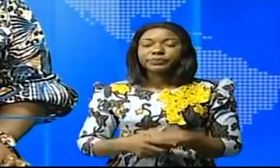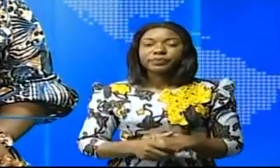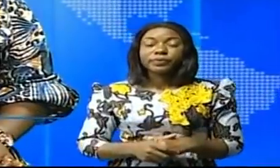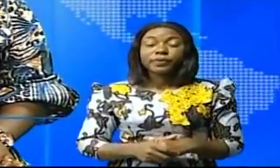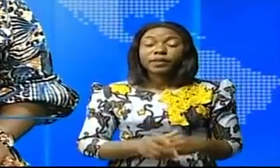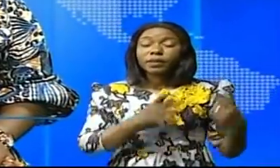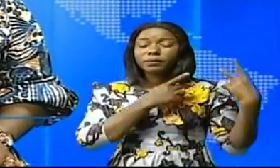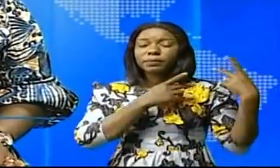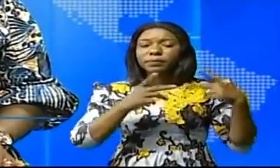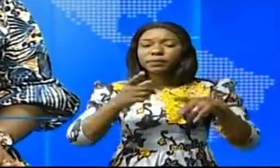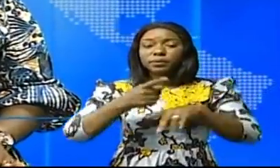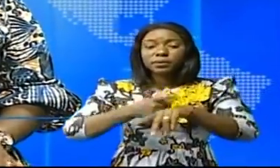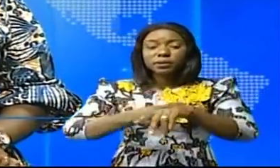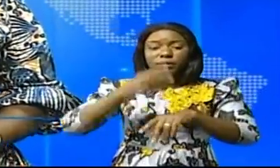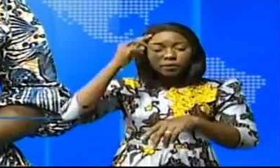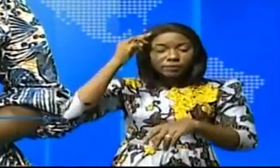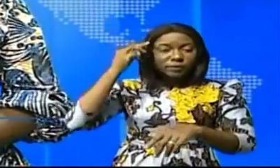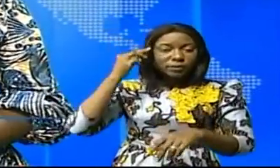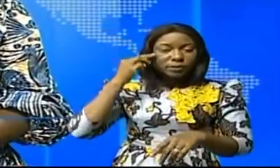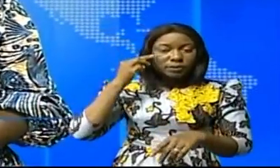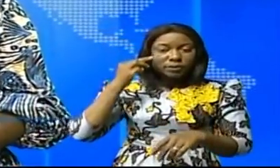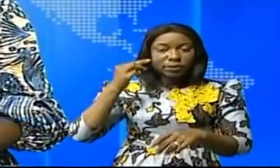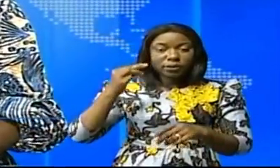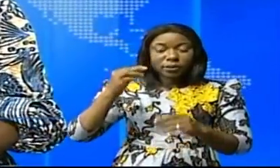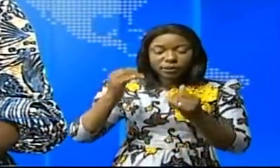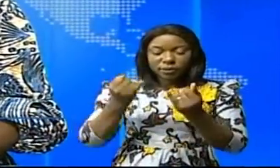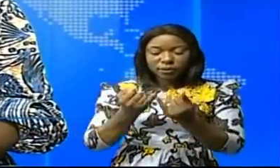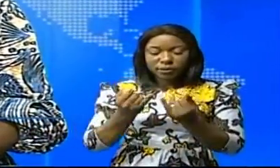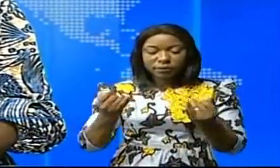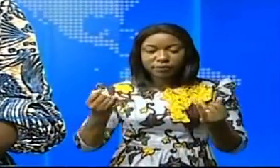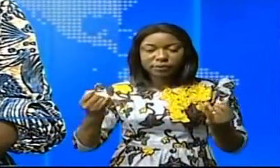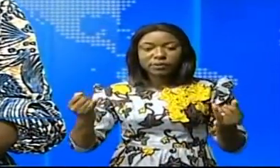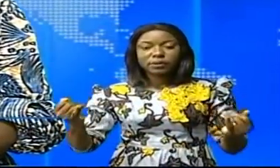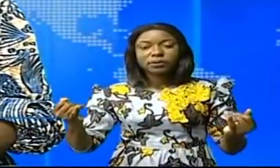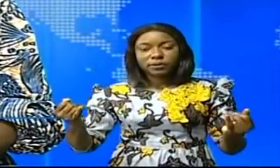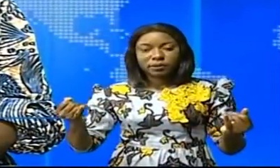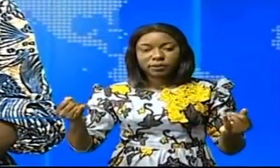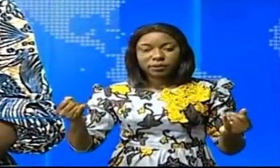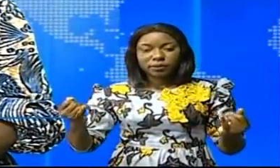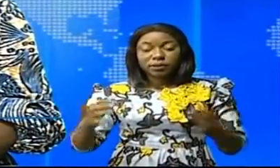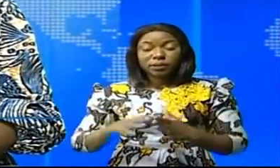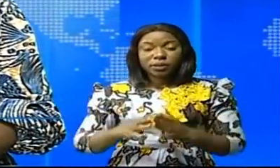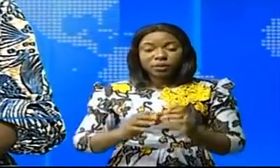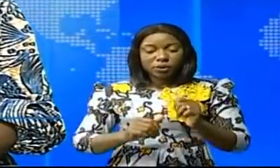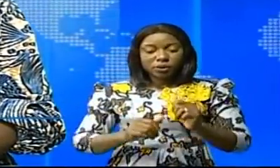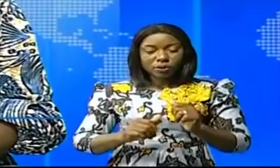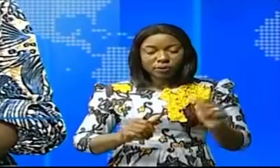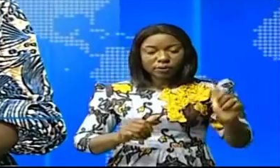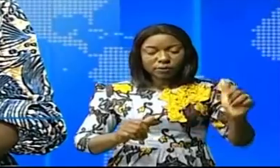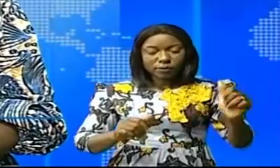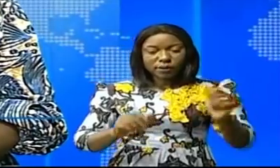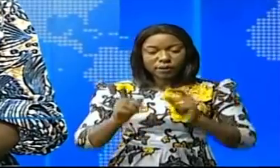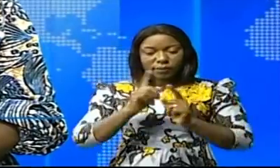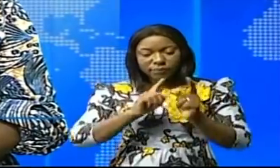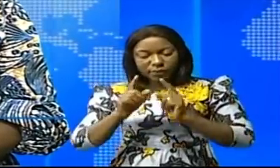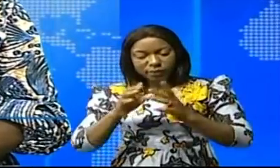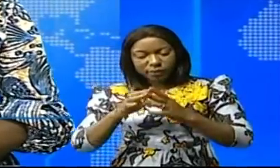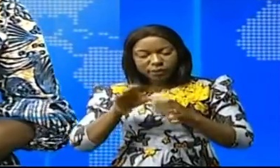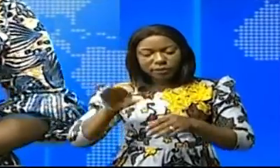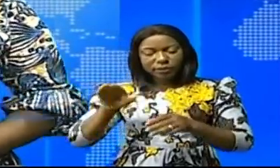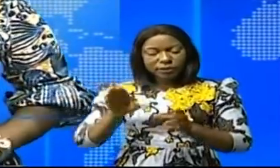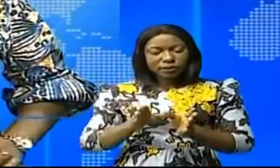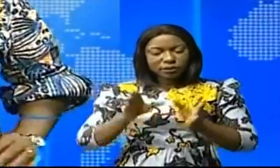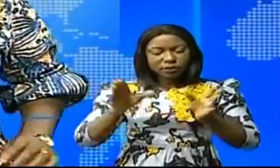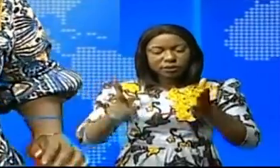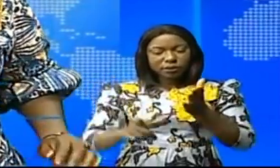Pendant ce temps, le ministre du Numérique et Béron de Kasmir Kolonghele s'est entretenu avec le directeur général par